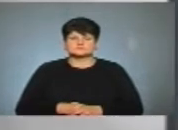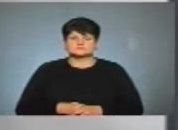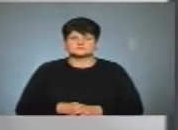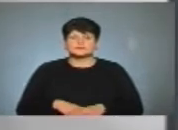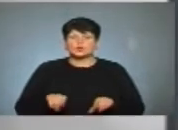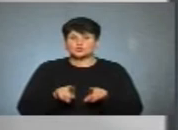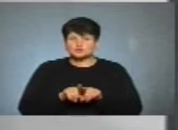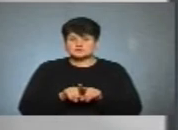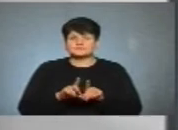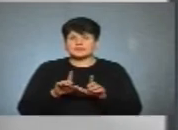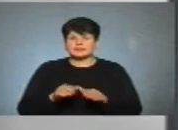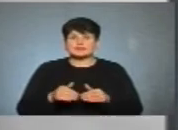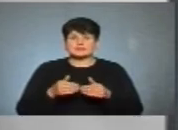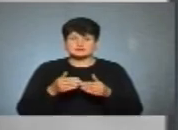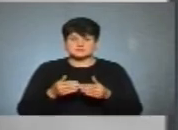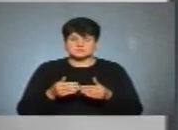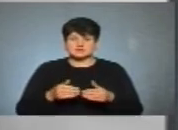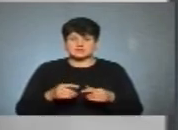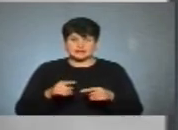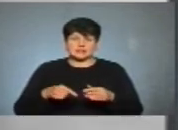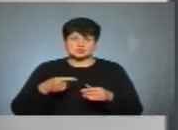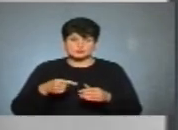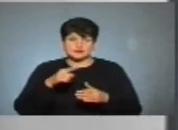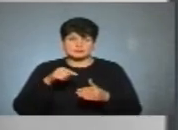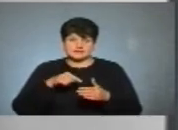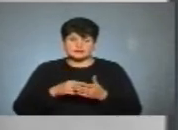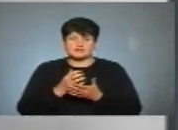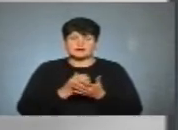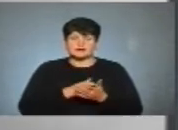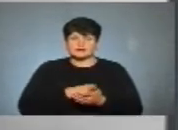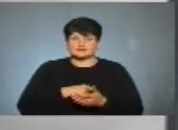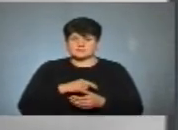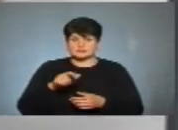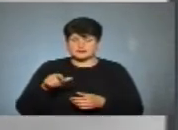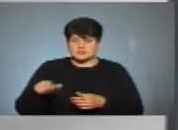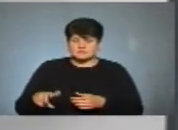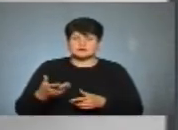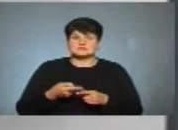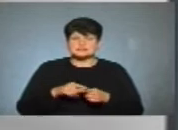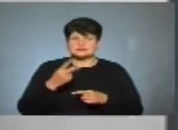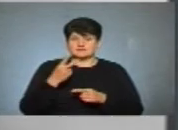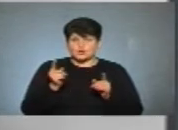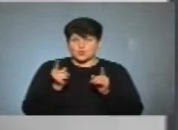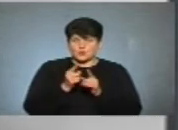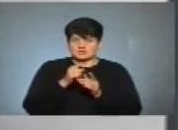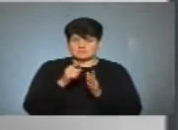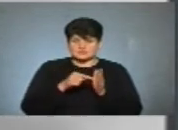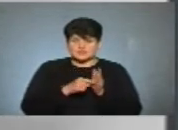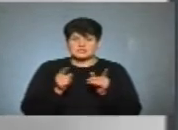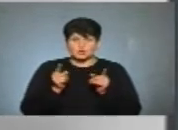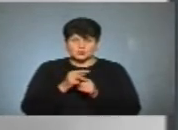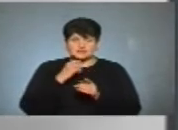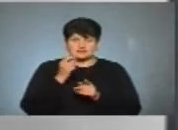Отож, наступний наший блок – це питання для кандидата, це короткі два питання, і, відповідно, короткі